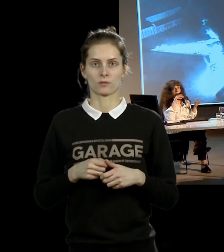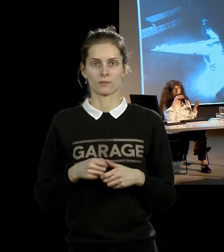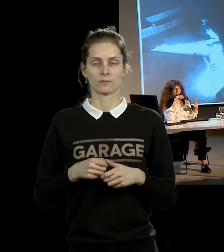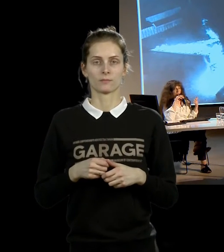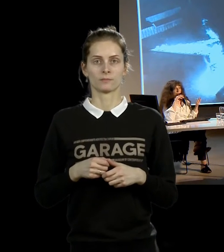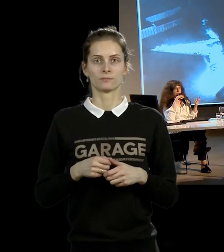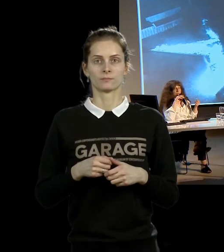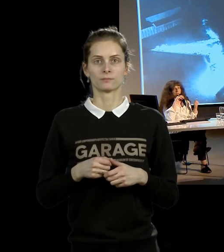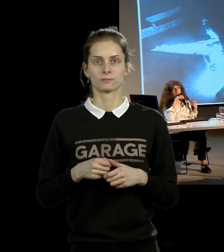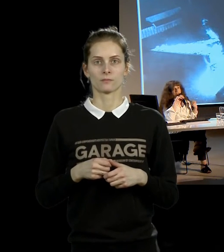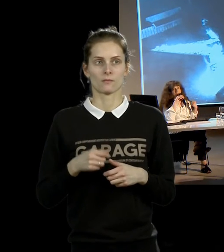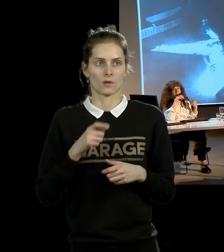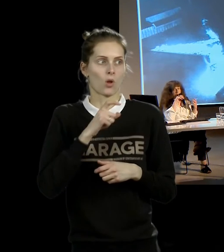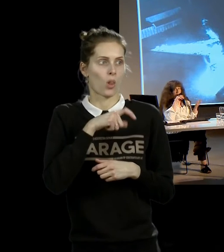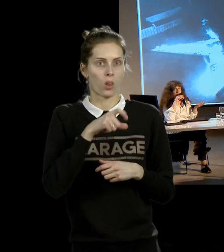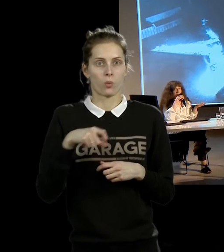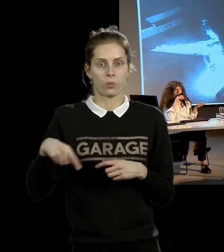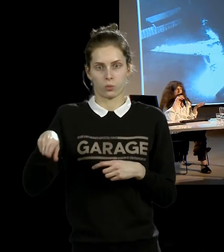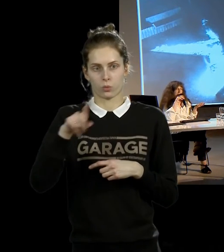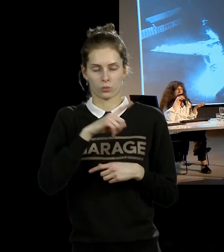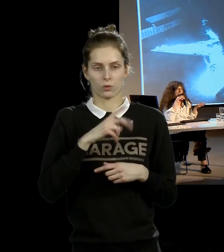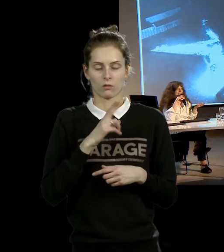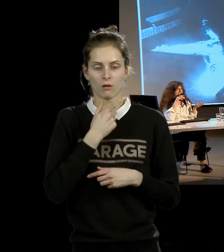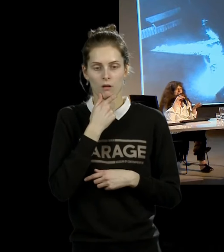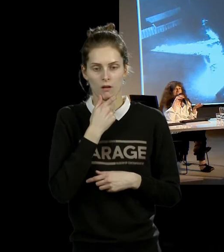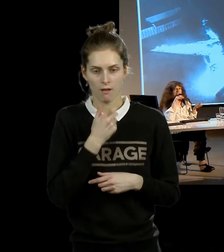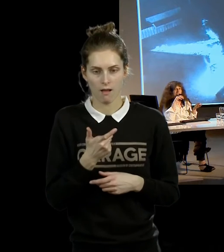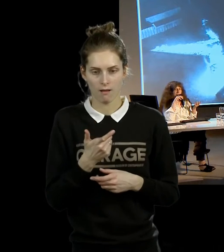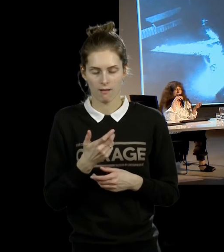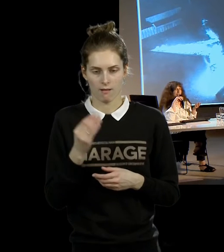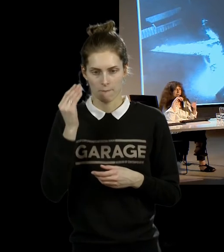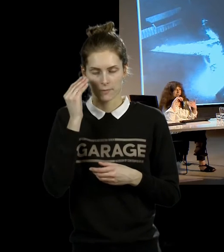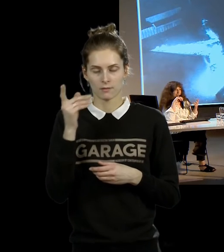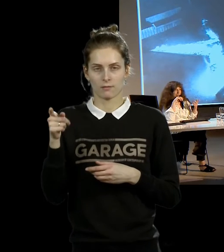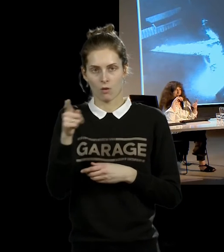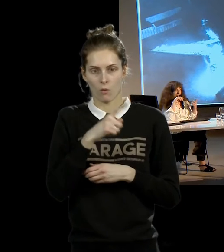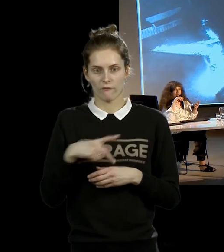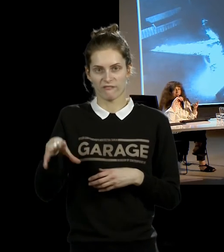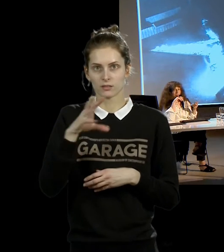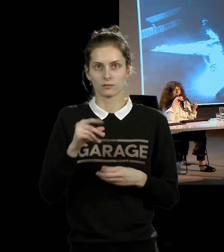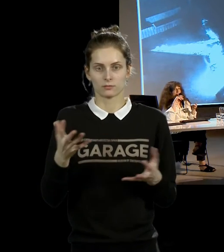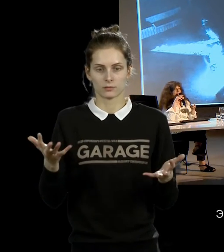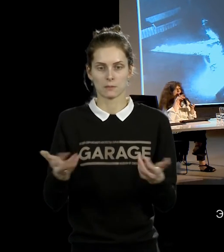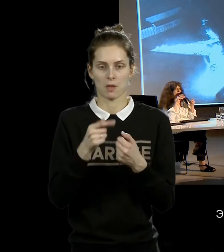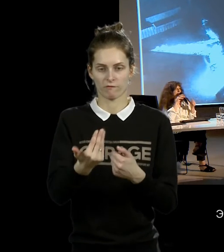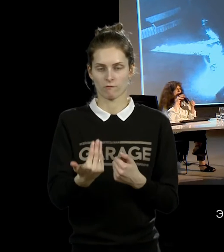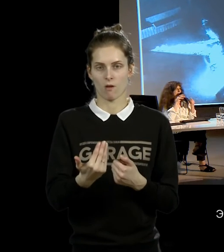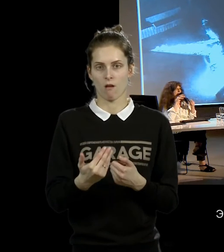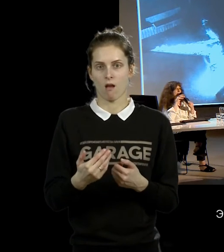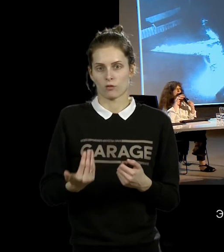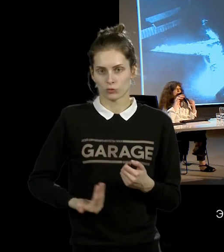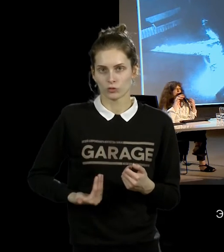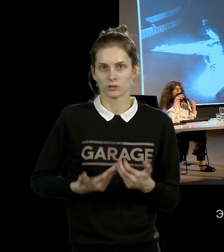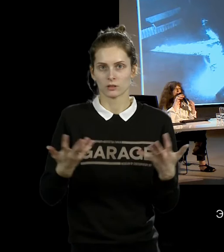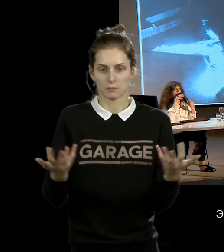звезды, и в общем, публика спасла ей, спасла. Если не жизнь, то по крайней мере здоровье. И вот этот